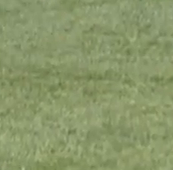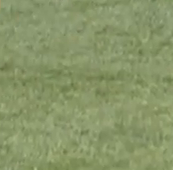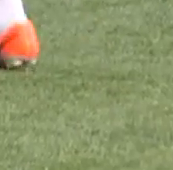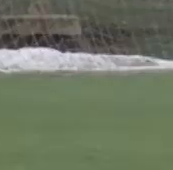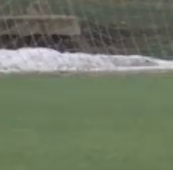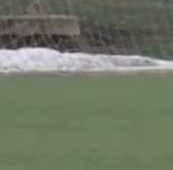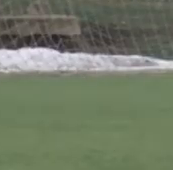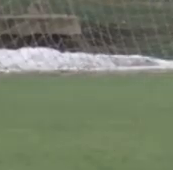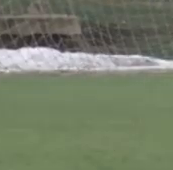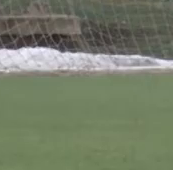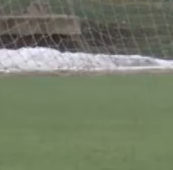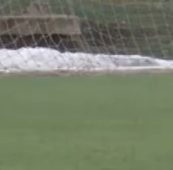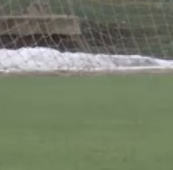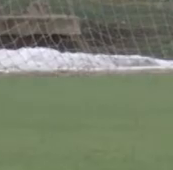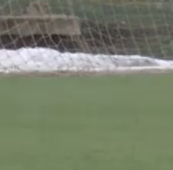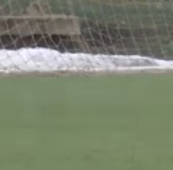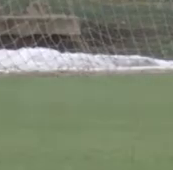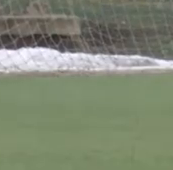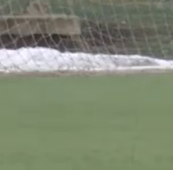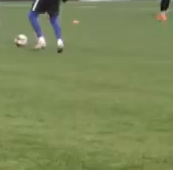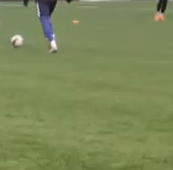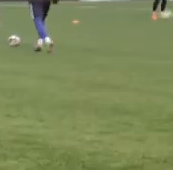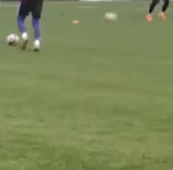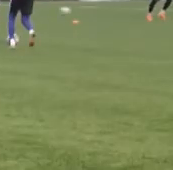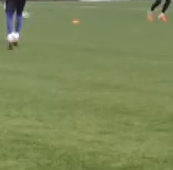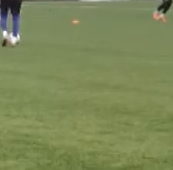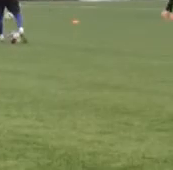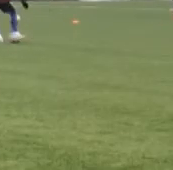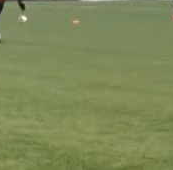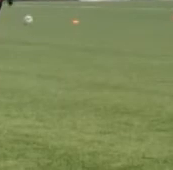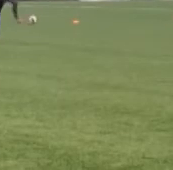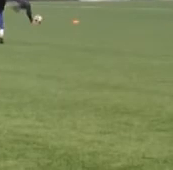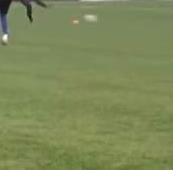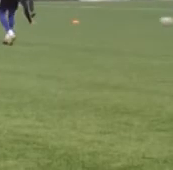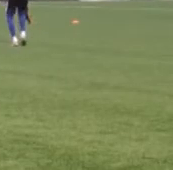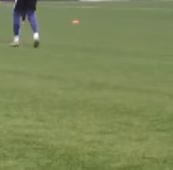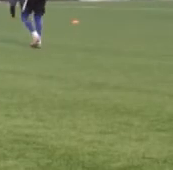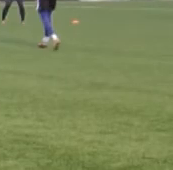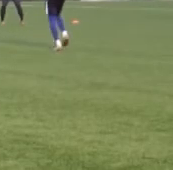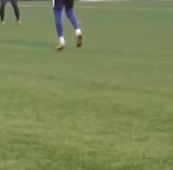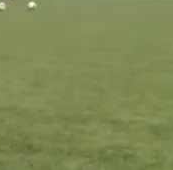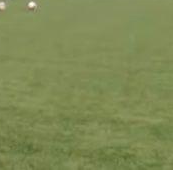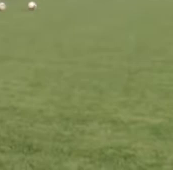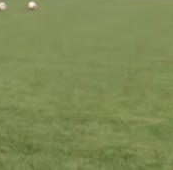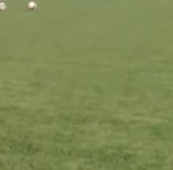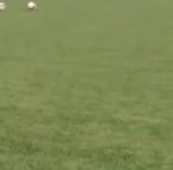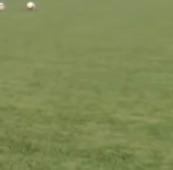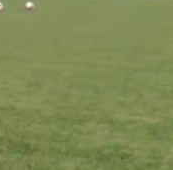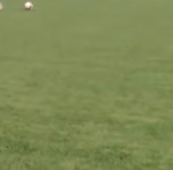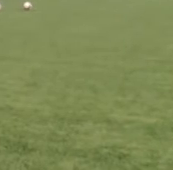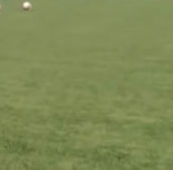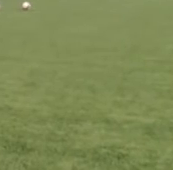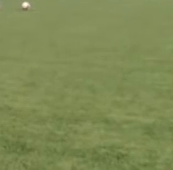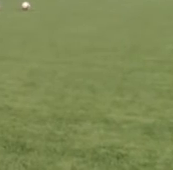проходити через цей перегляд. І тільки в кінці, ближче до старту чемпіонату ми можемо точно сказати, з ким ми підпишемо